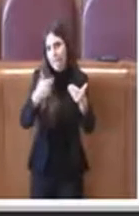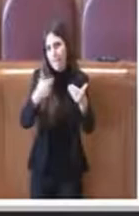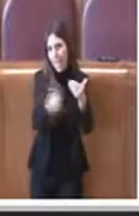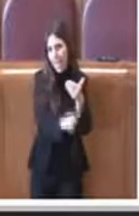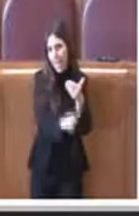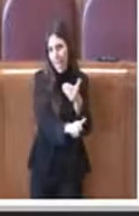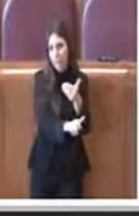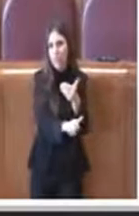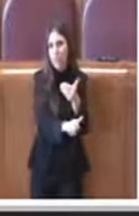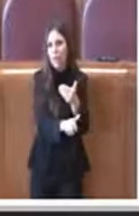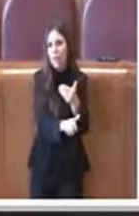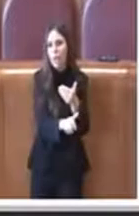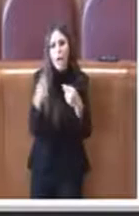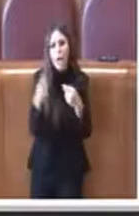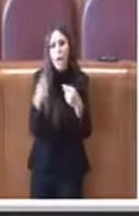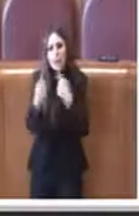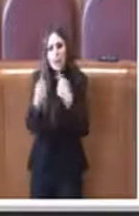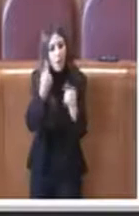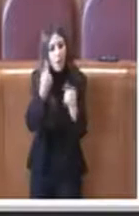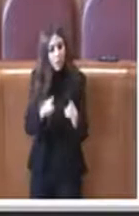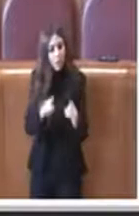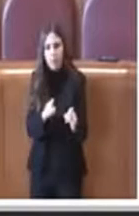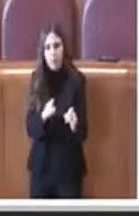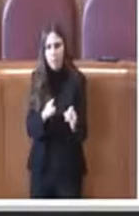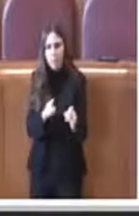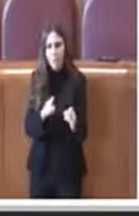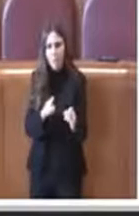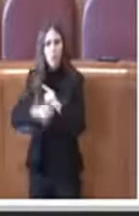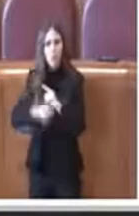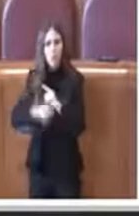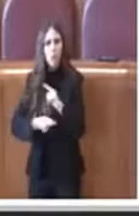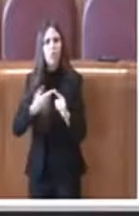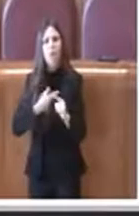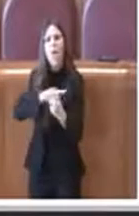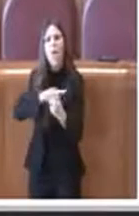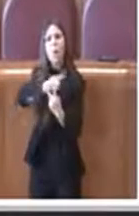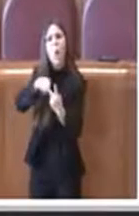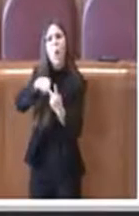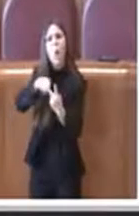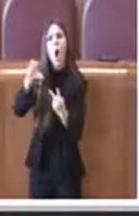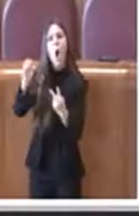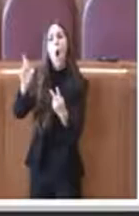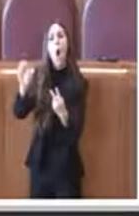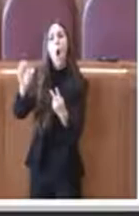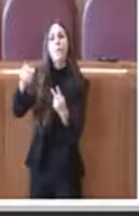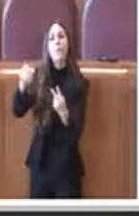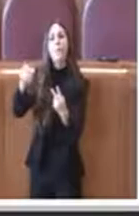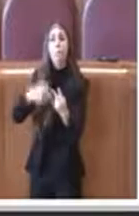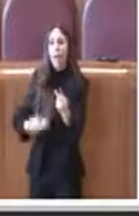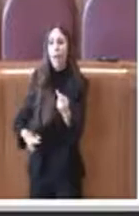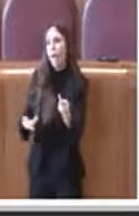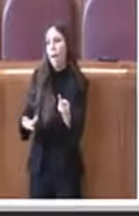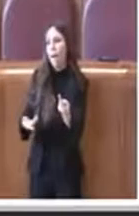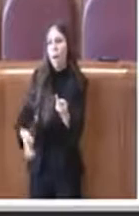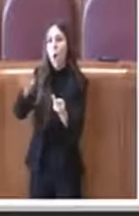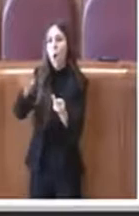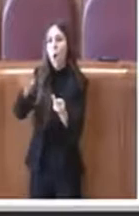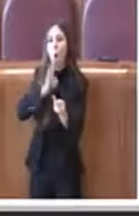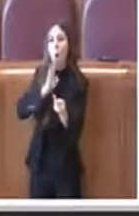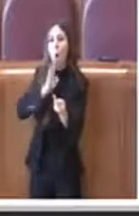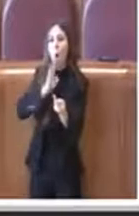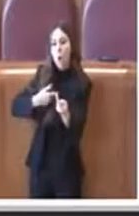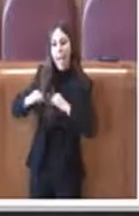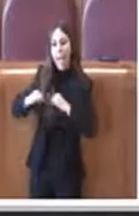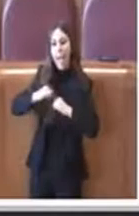caso perché nel nostro caso ce ne sono due per cui l'OREF poi comunque dà un consiglio all'amministrazione di poter